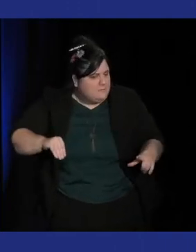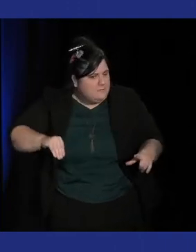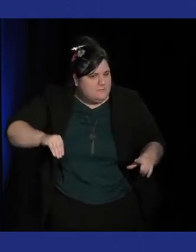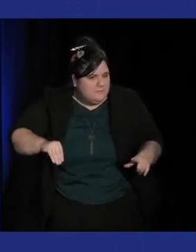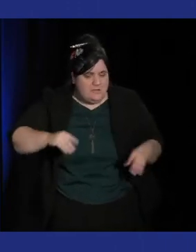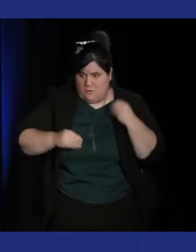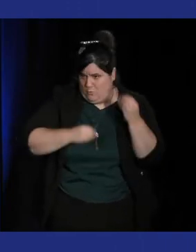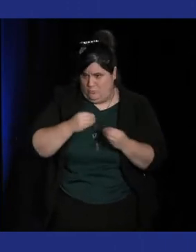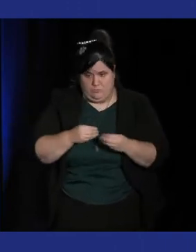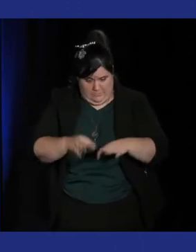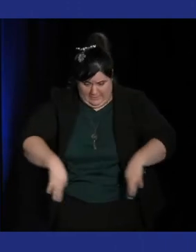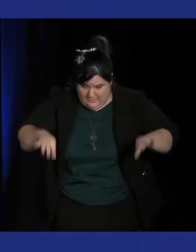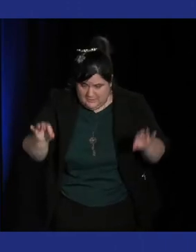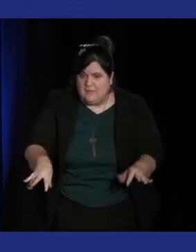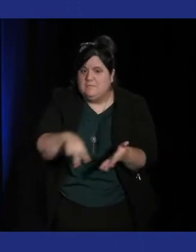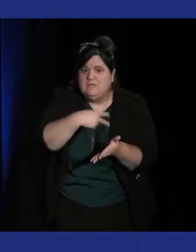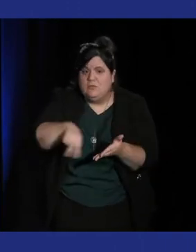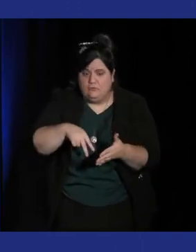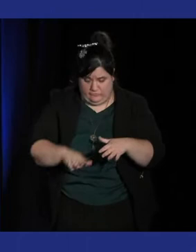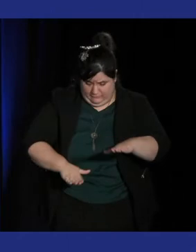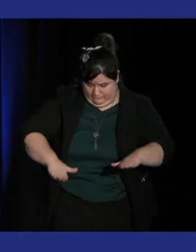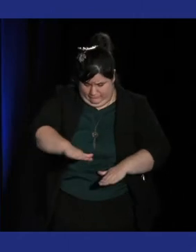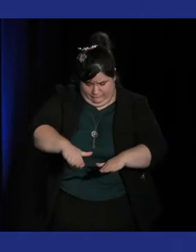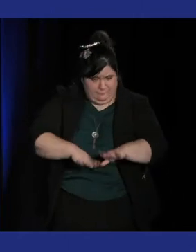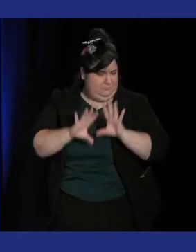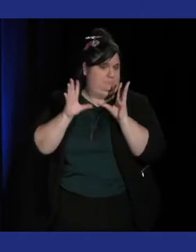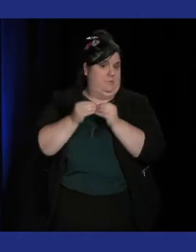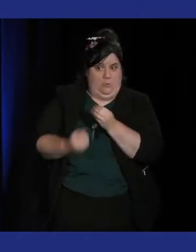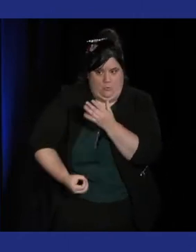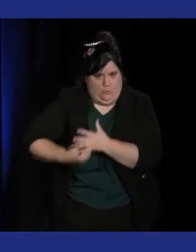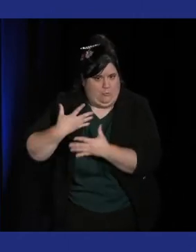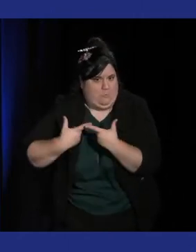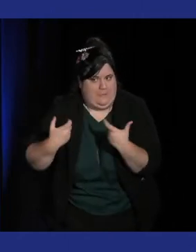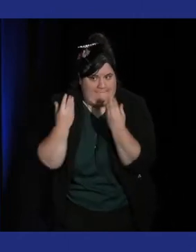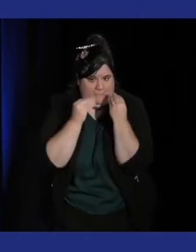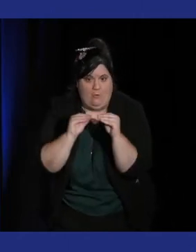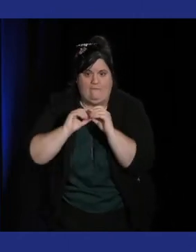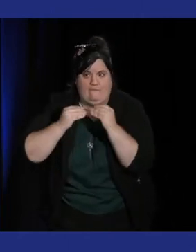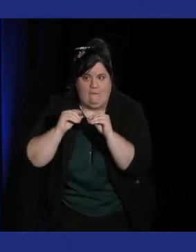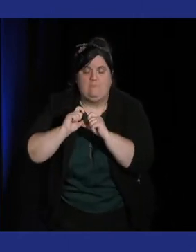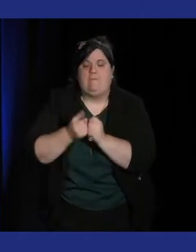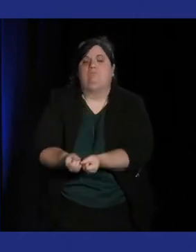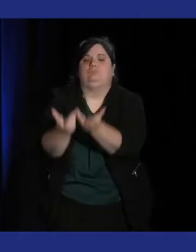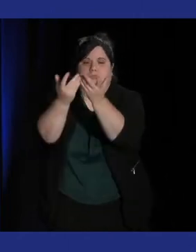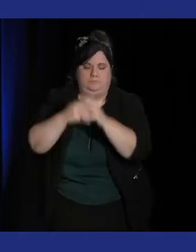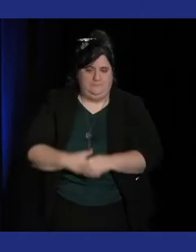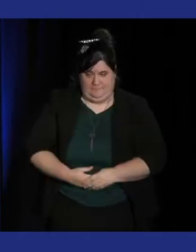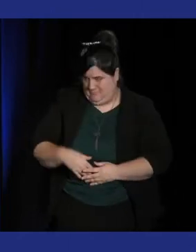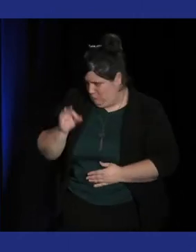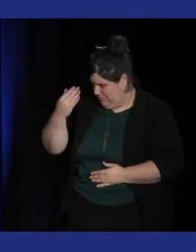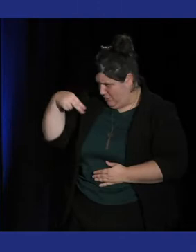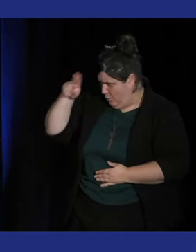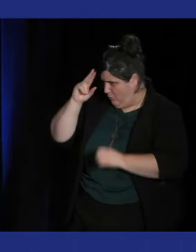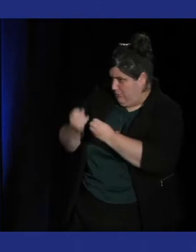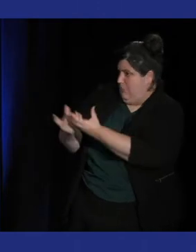Et je pense que ça vient de là. Et justement est-ce que c'était... Quand ça a pris en Europe justement, est-ce que ça a pris